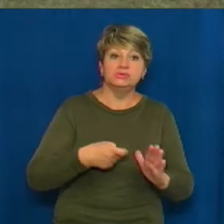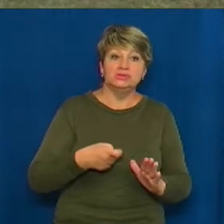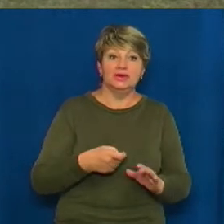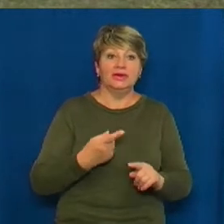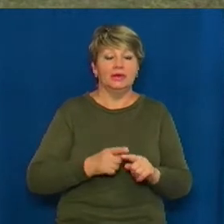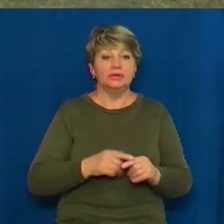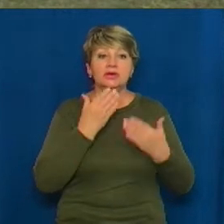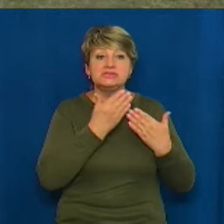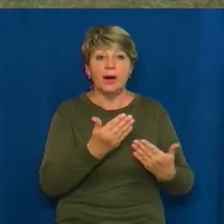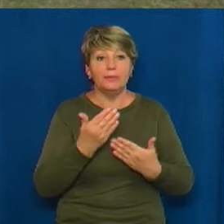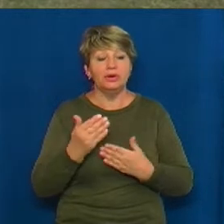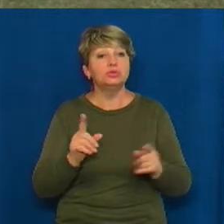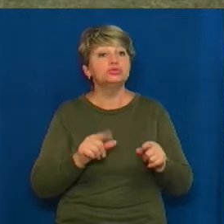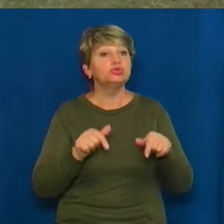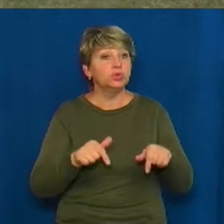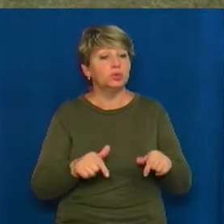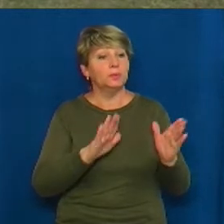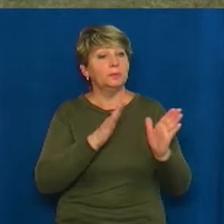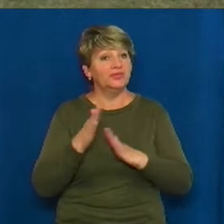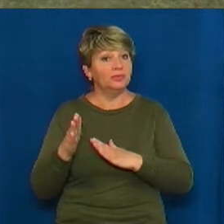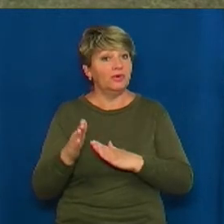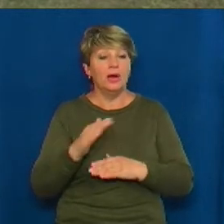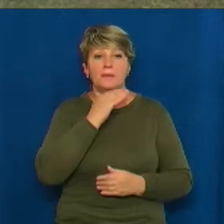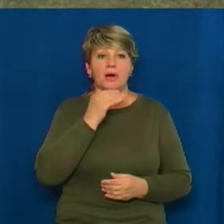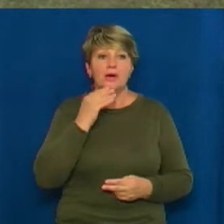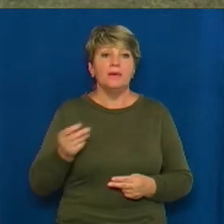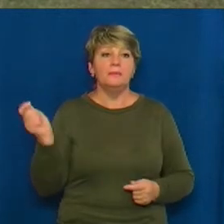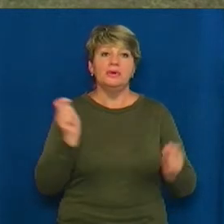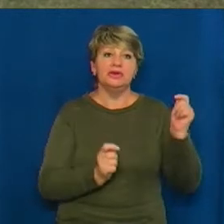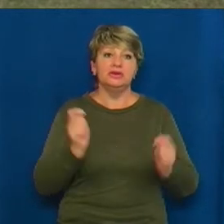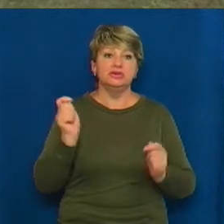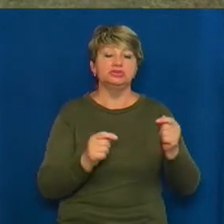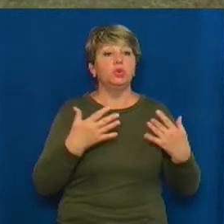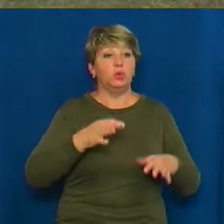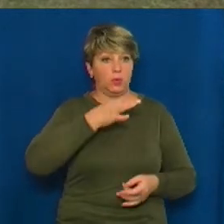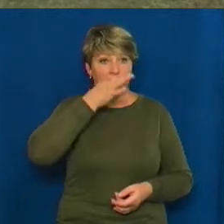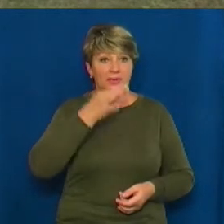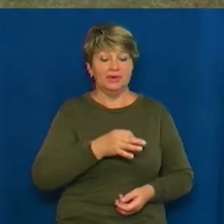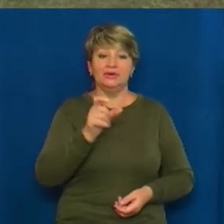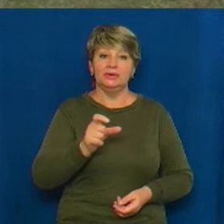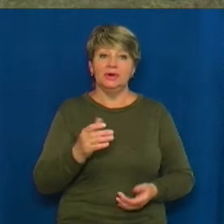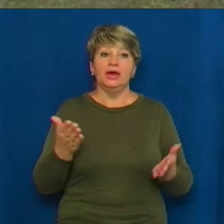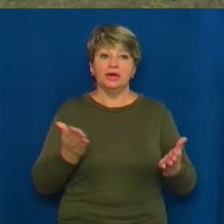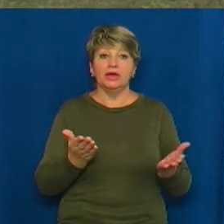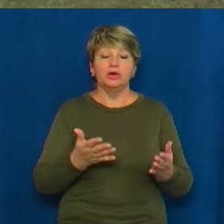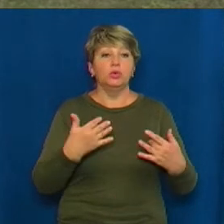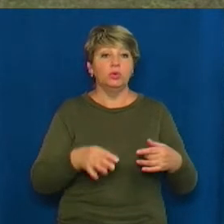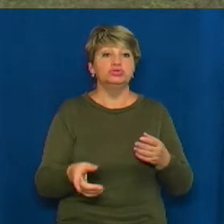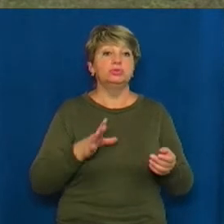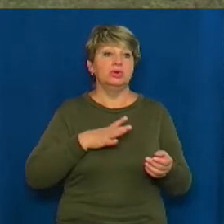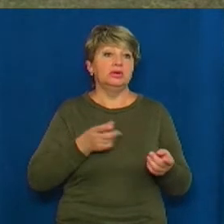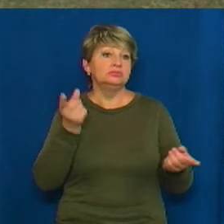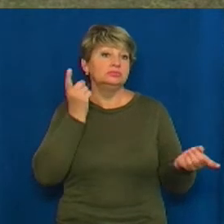запитують, що тут підбувається. Багато приїжджає до нас обізнаних людей, які вже із засобів масової інформації